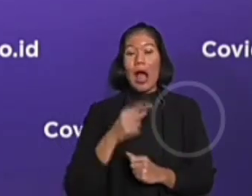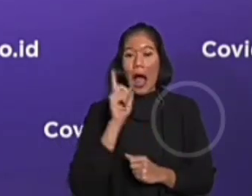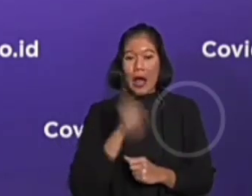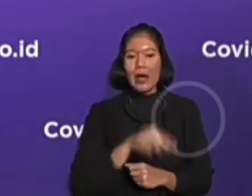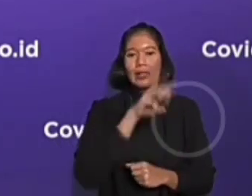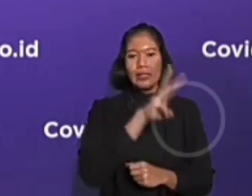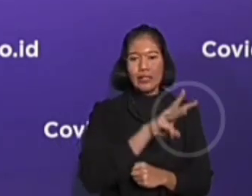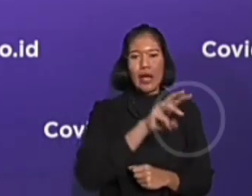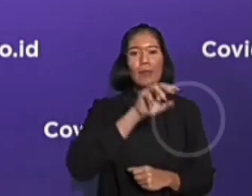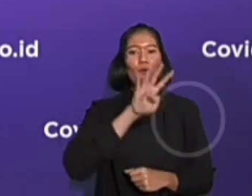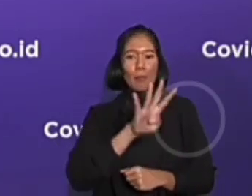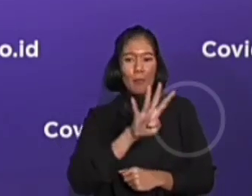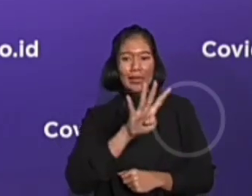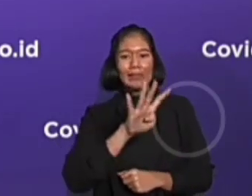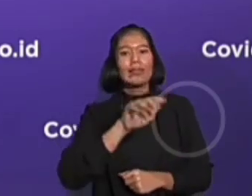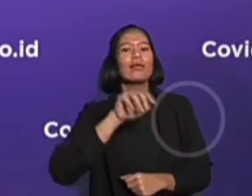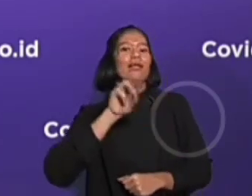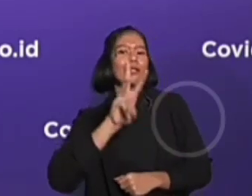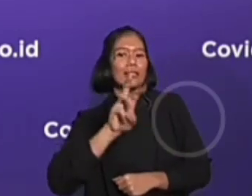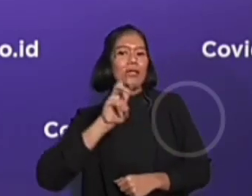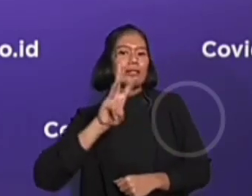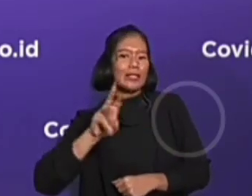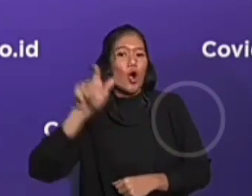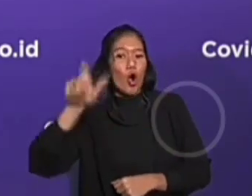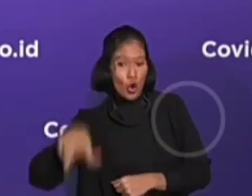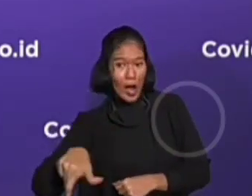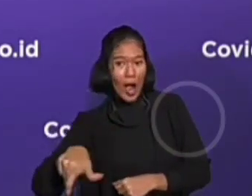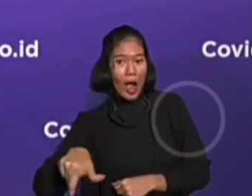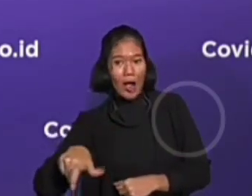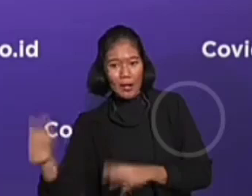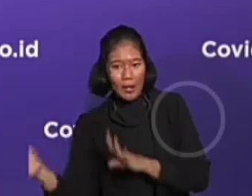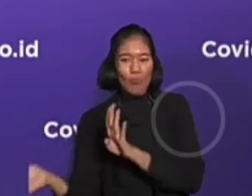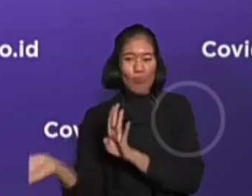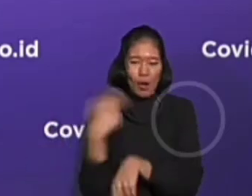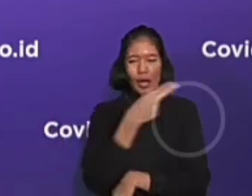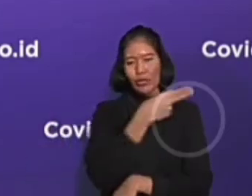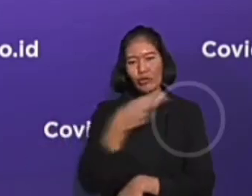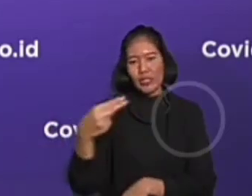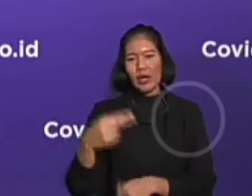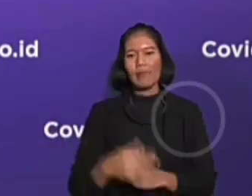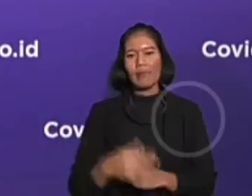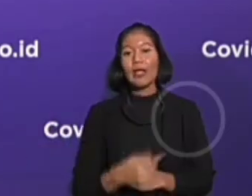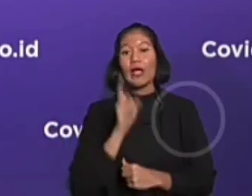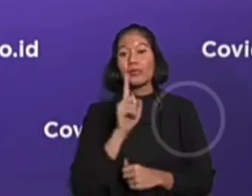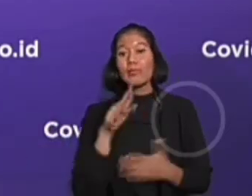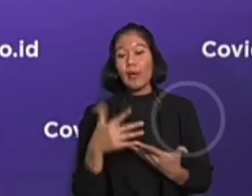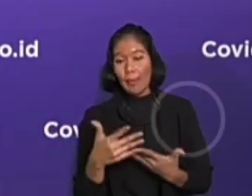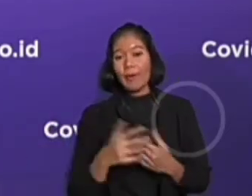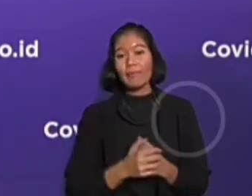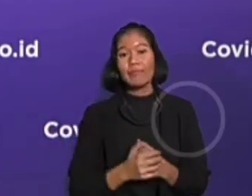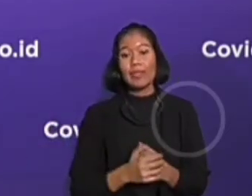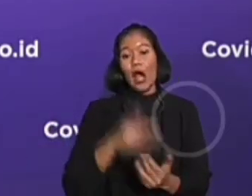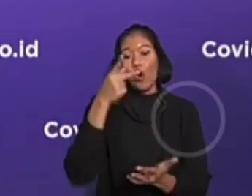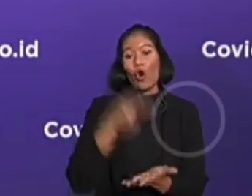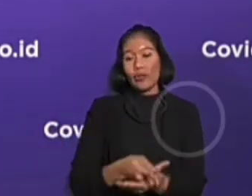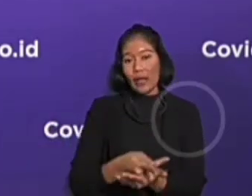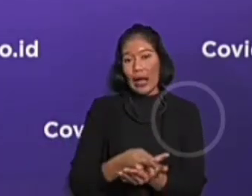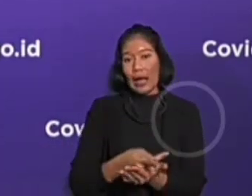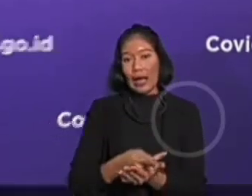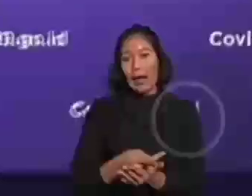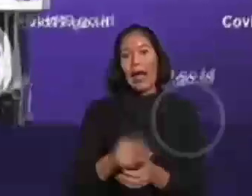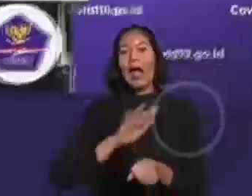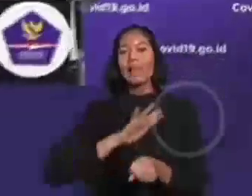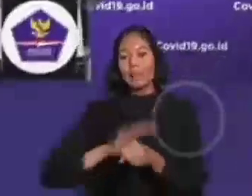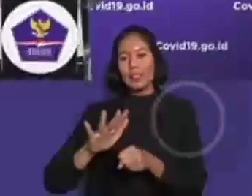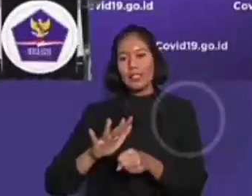.300 PMI akan kembali ke tanah air, karena berakhir masa kontra kerja di 54